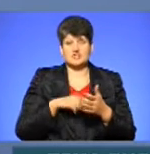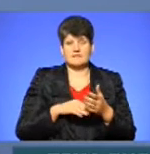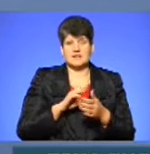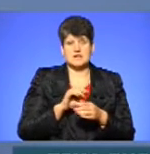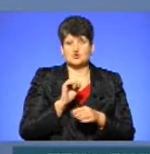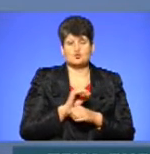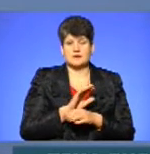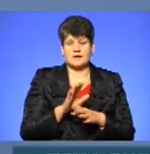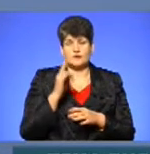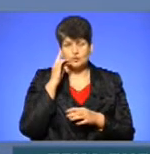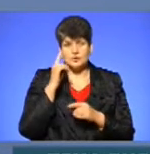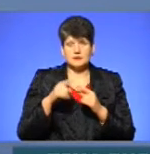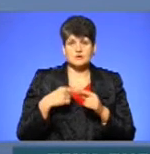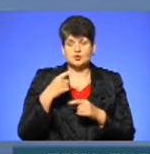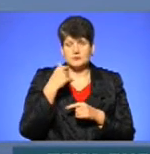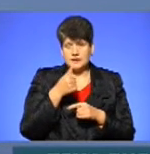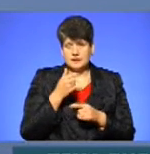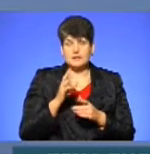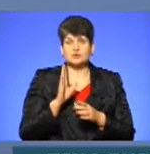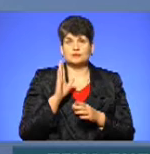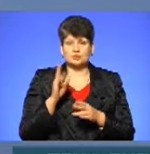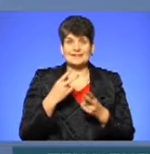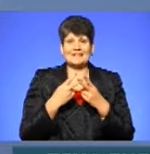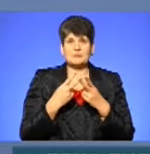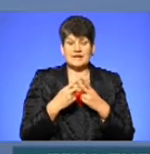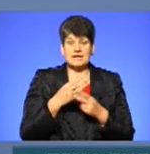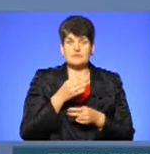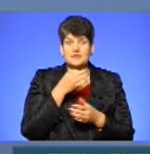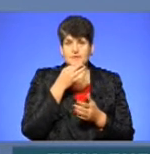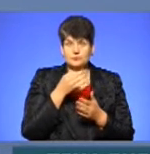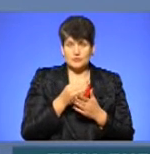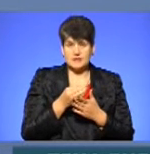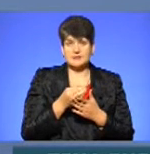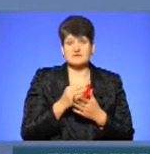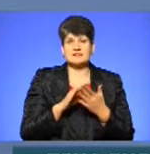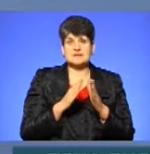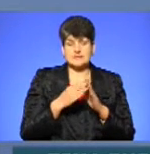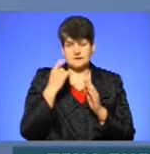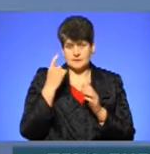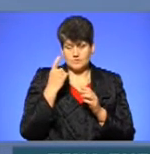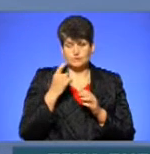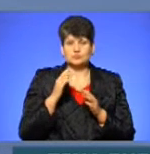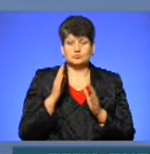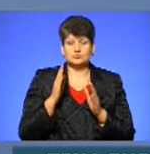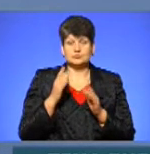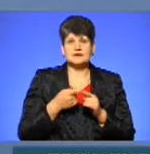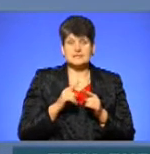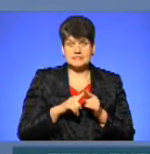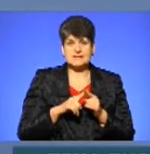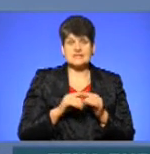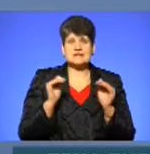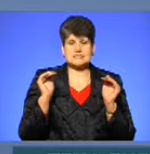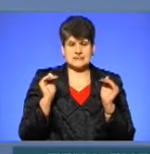Думаю, що з нового року, якщо ведуть кримінальну відповідальність за перебування в виконанні за кермом, я думаю, це трошки